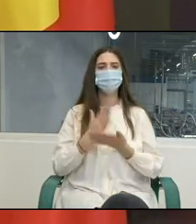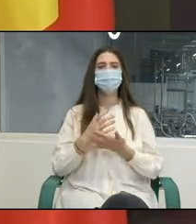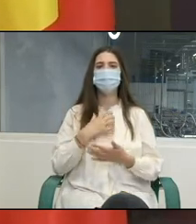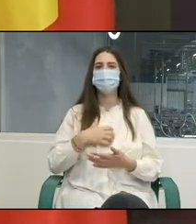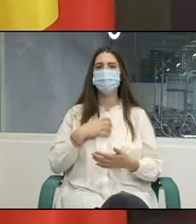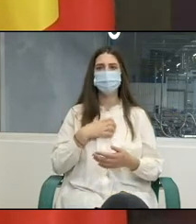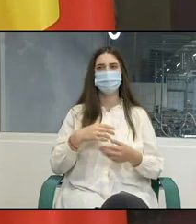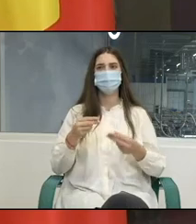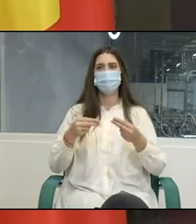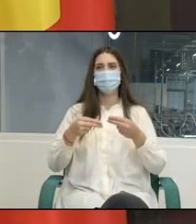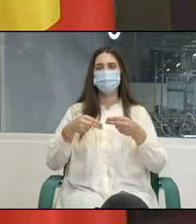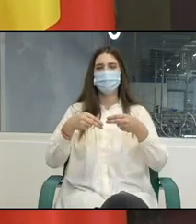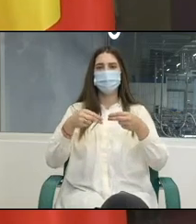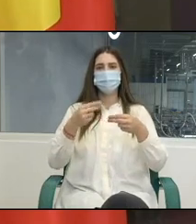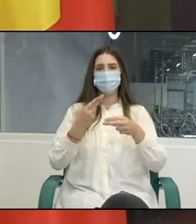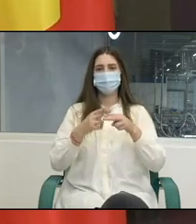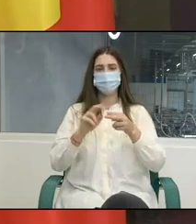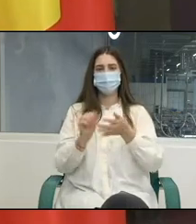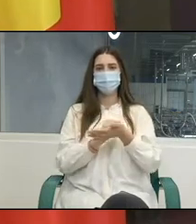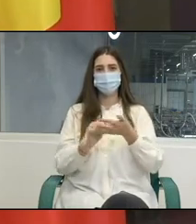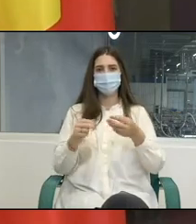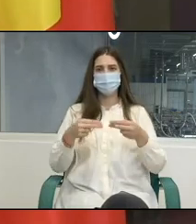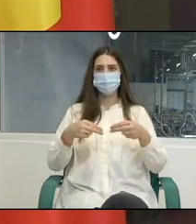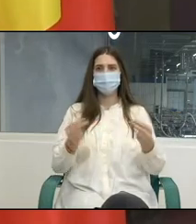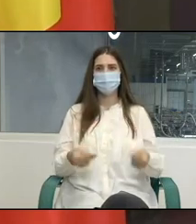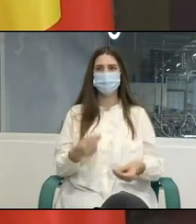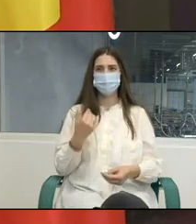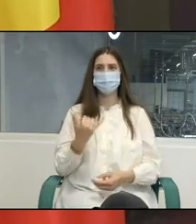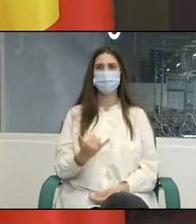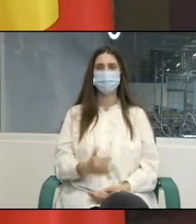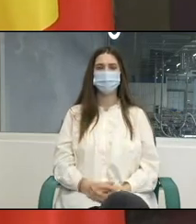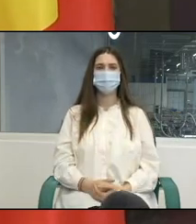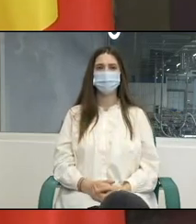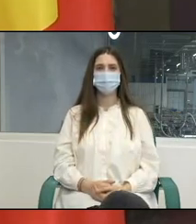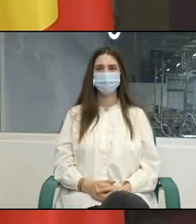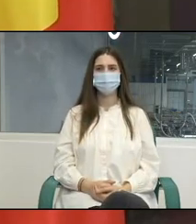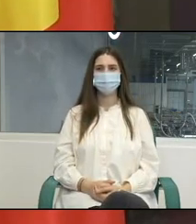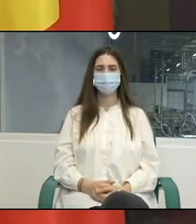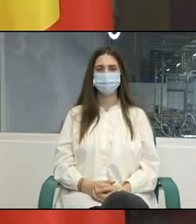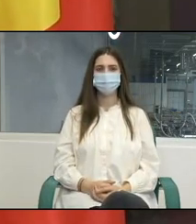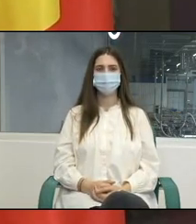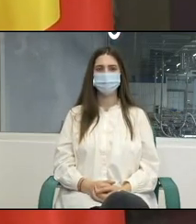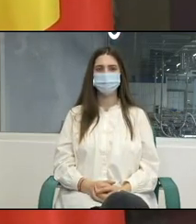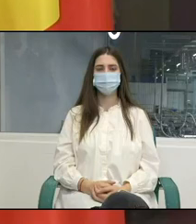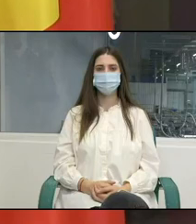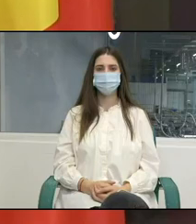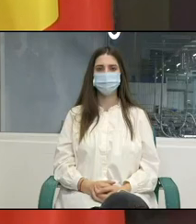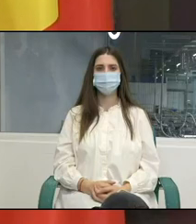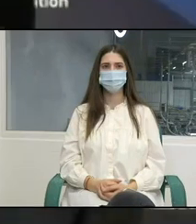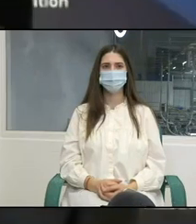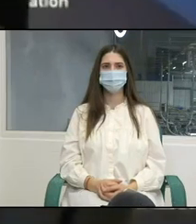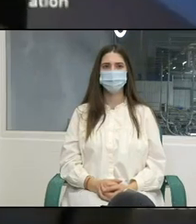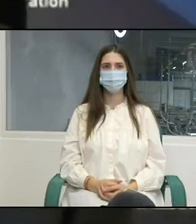care este preconizată pentru patru ani de zile în Republica Moldova Mulțumesc!